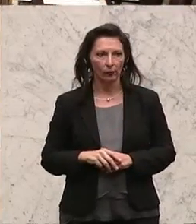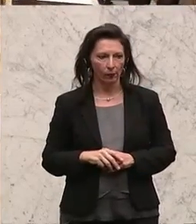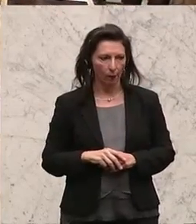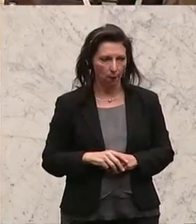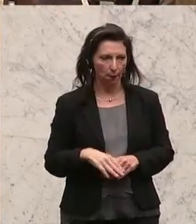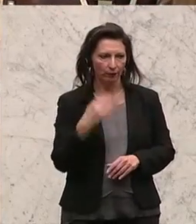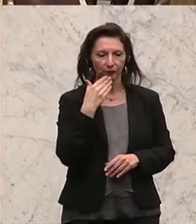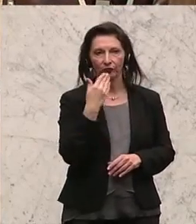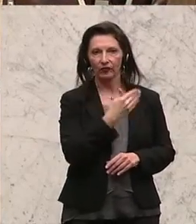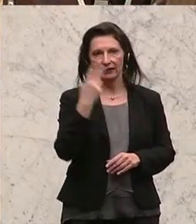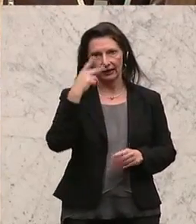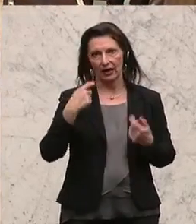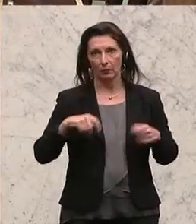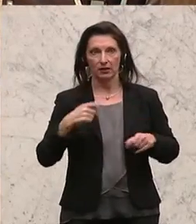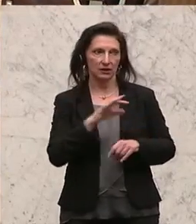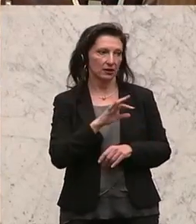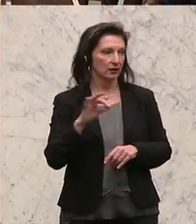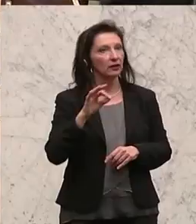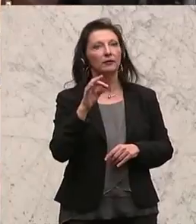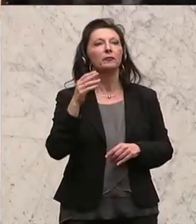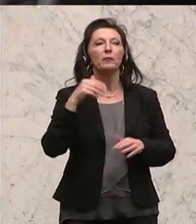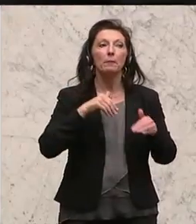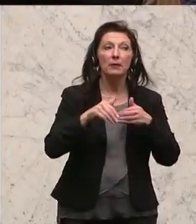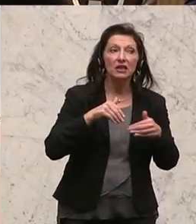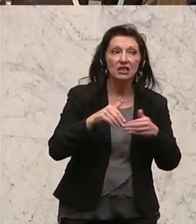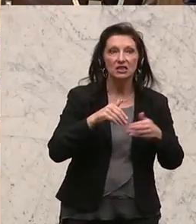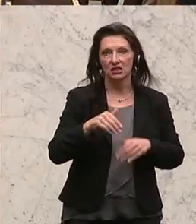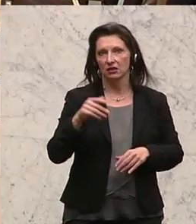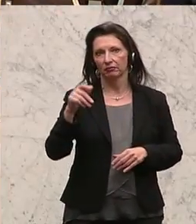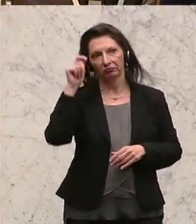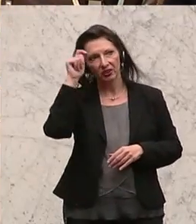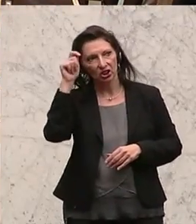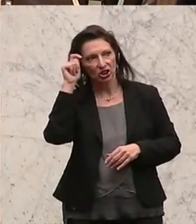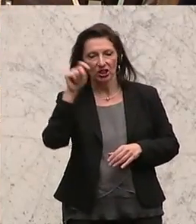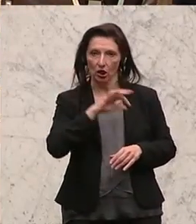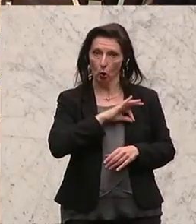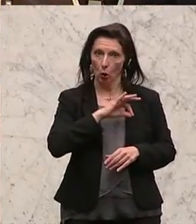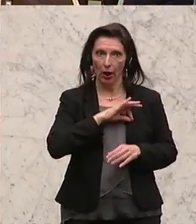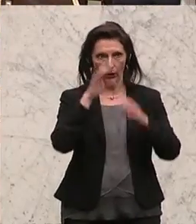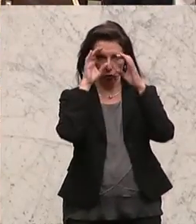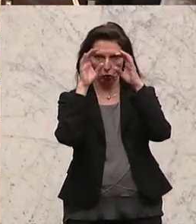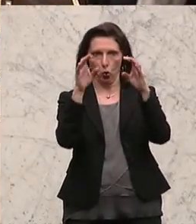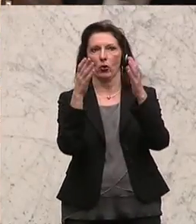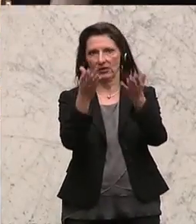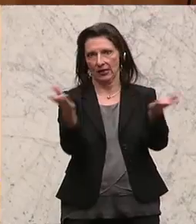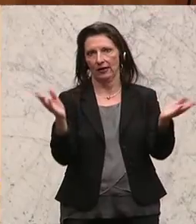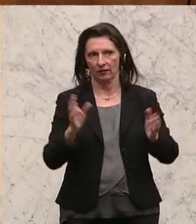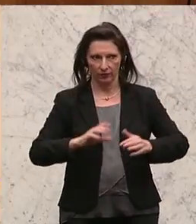Danke, Präsident, geschätzte Herr Minister, geschätzte Kolleginnen und geschätzte Kollegen, geschätzte Zuseherinnen und Zuseher.